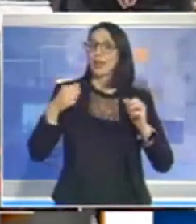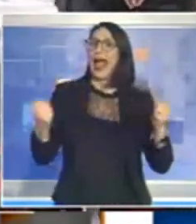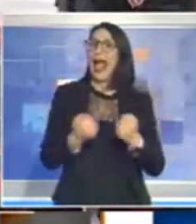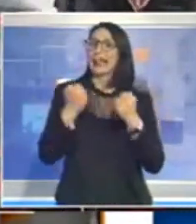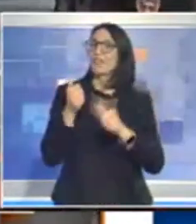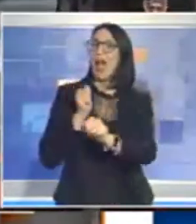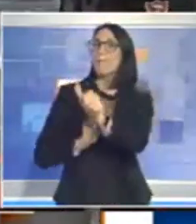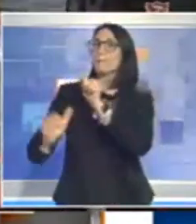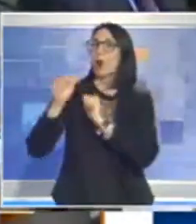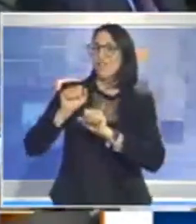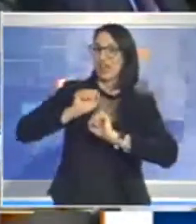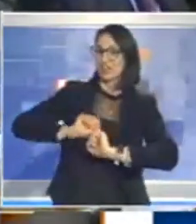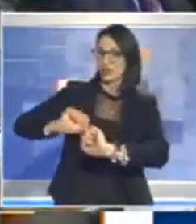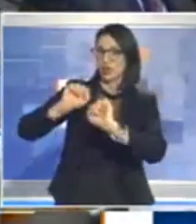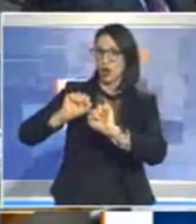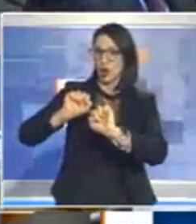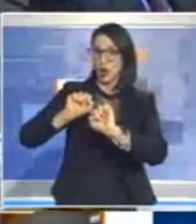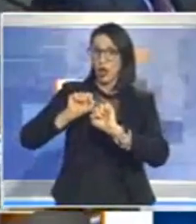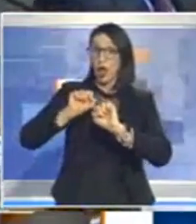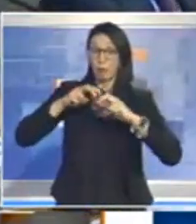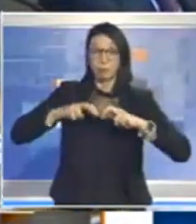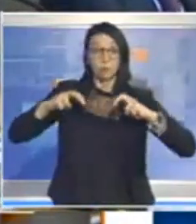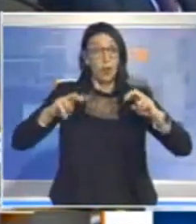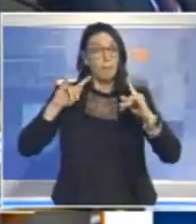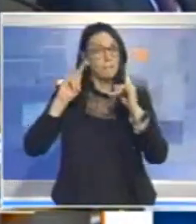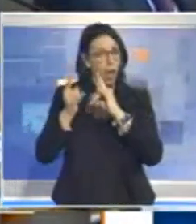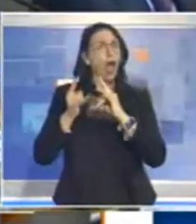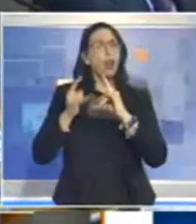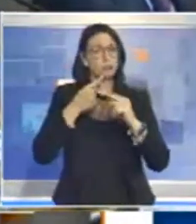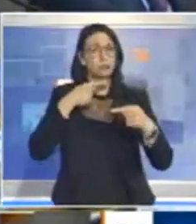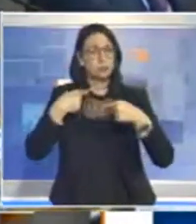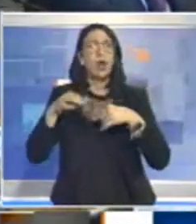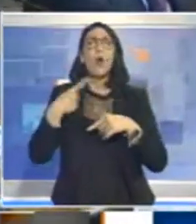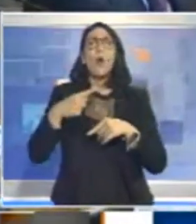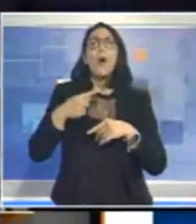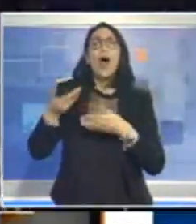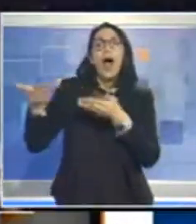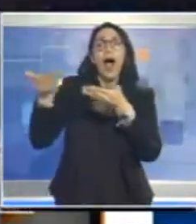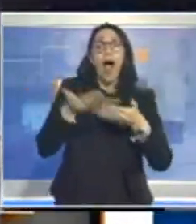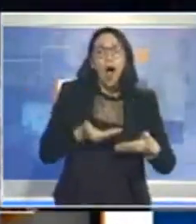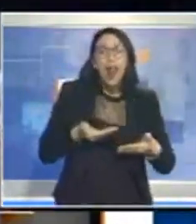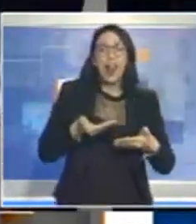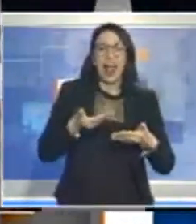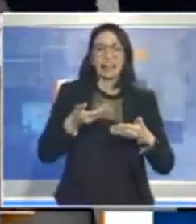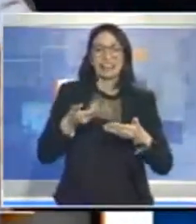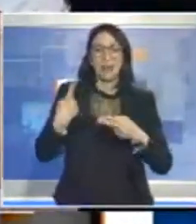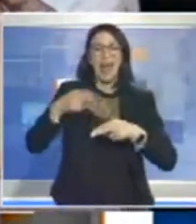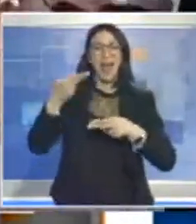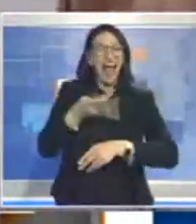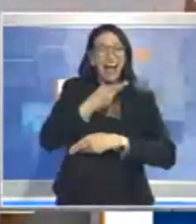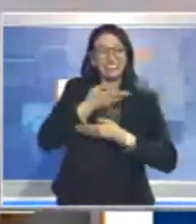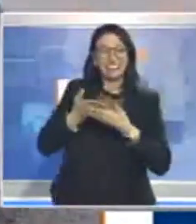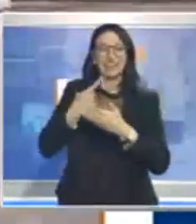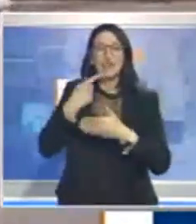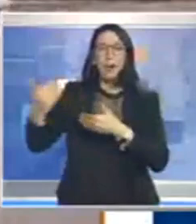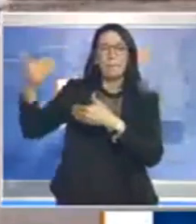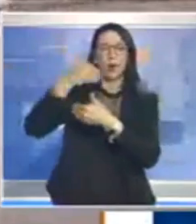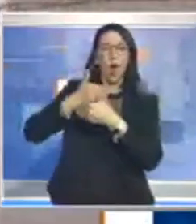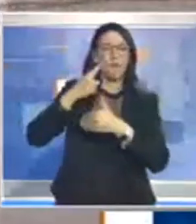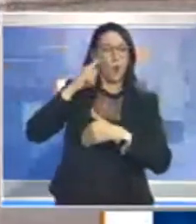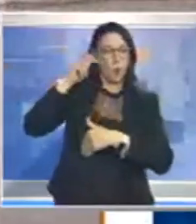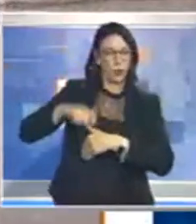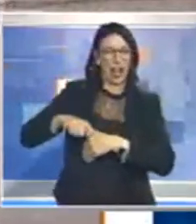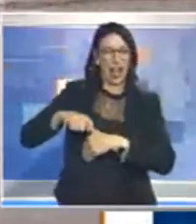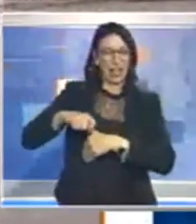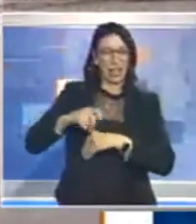di prevenzione di contrasto. Al tavolo di Melfi sono state esaminate anche le misure di accoglienza e assistenza messe in clan profughi ucraini.